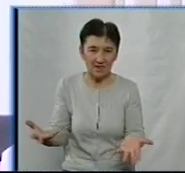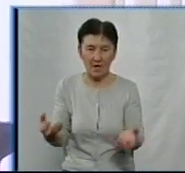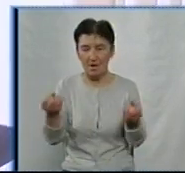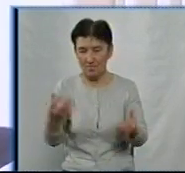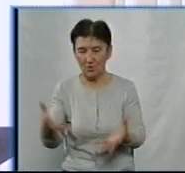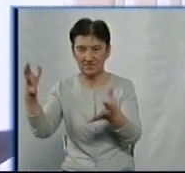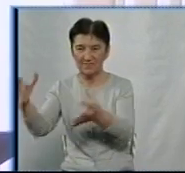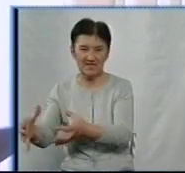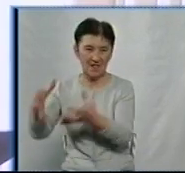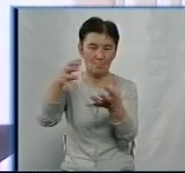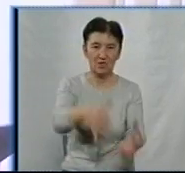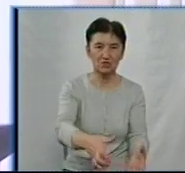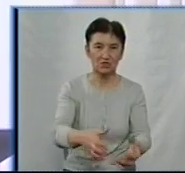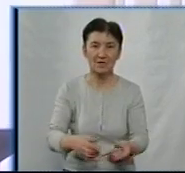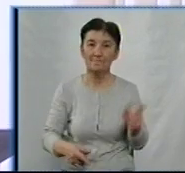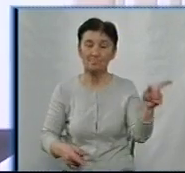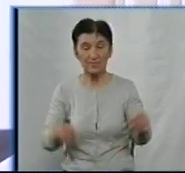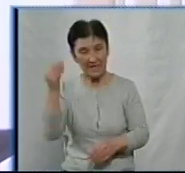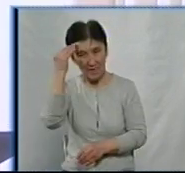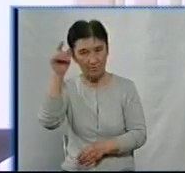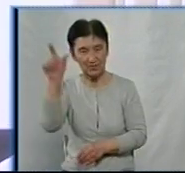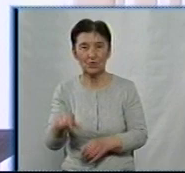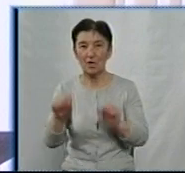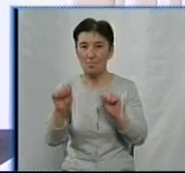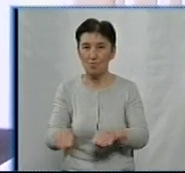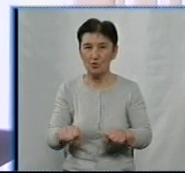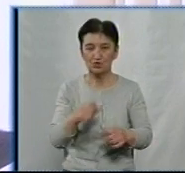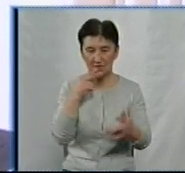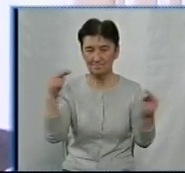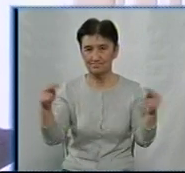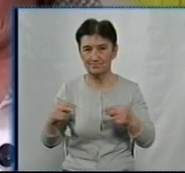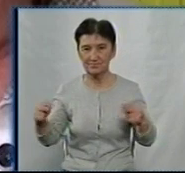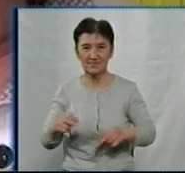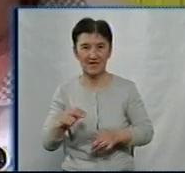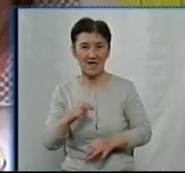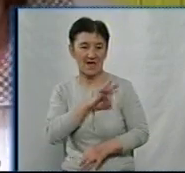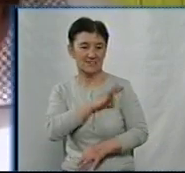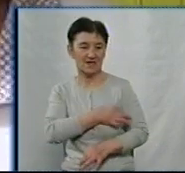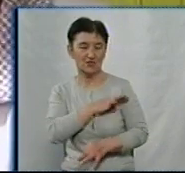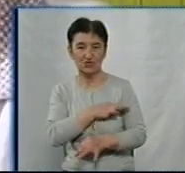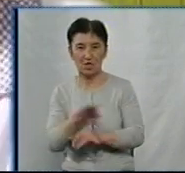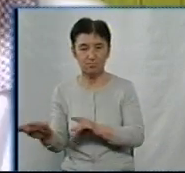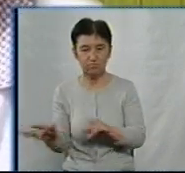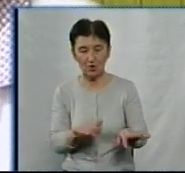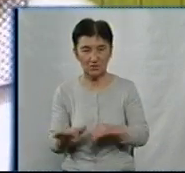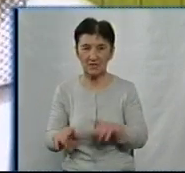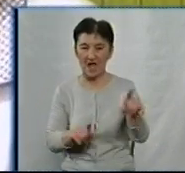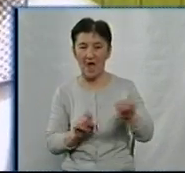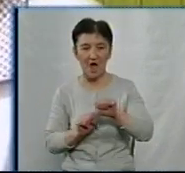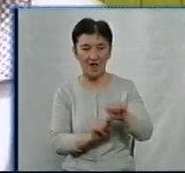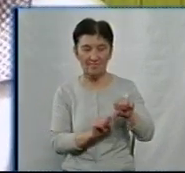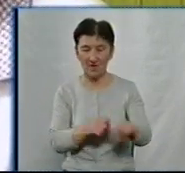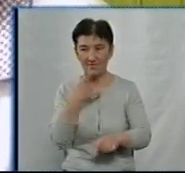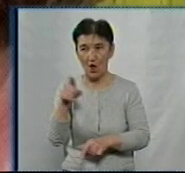За словами прокурора, підозрюваний може впливати на покази свідків і на слідчий процес. Адвокатеса Віра Башук каже, переховуватись